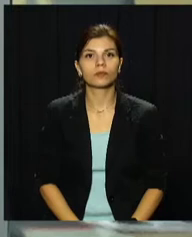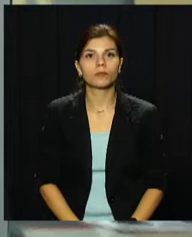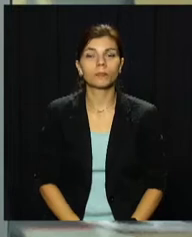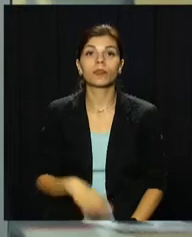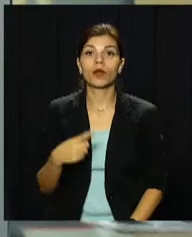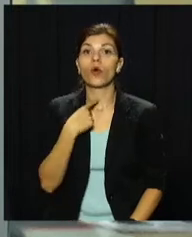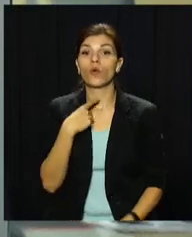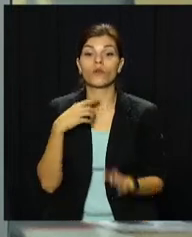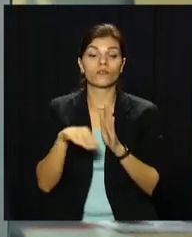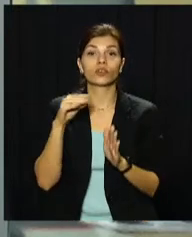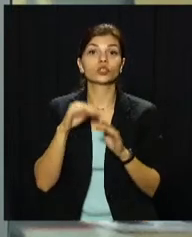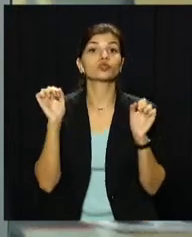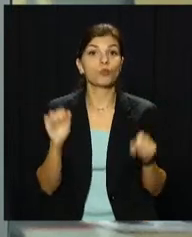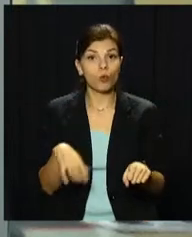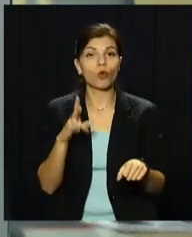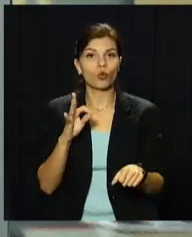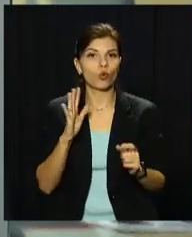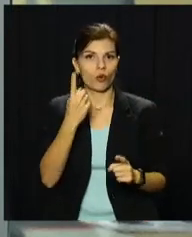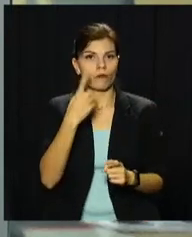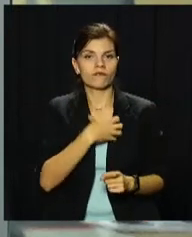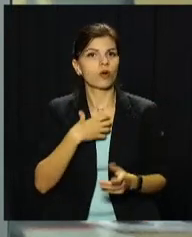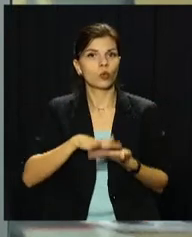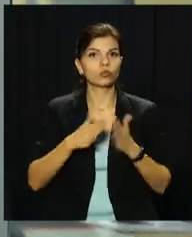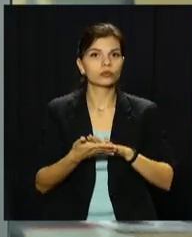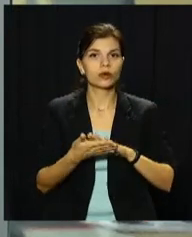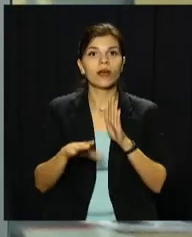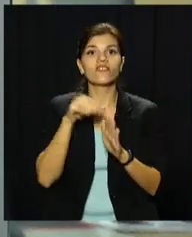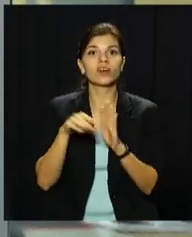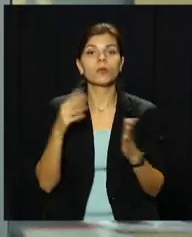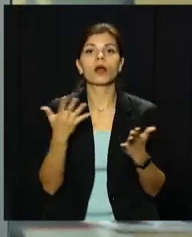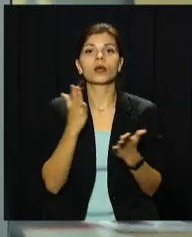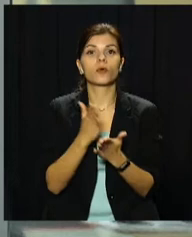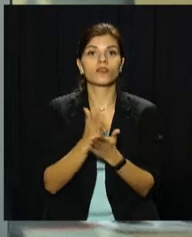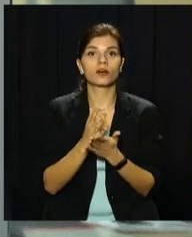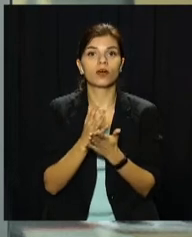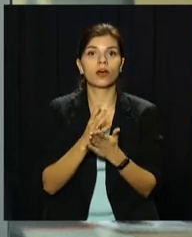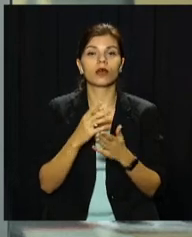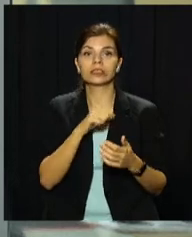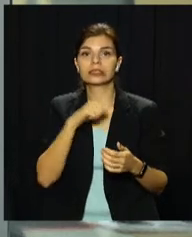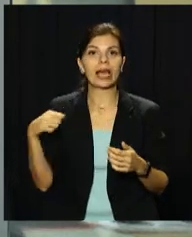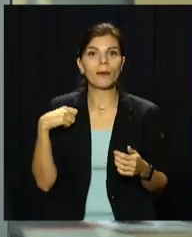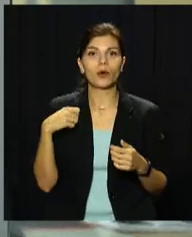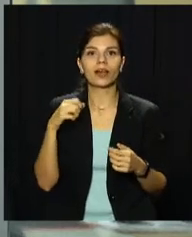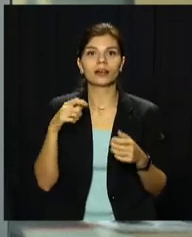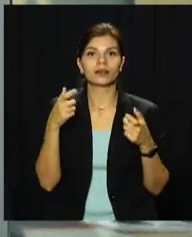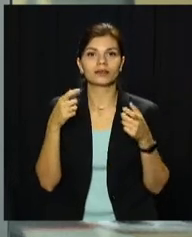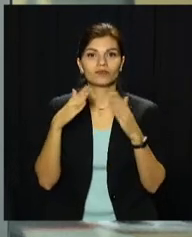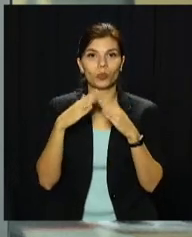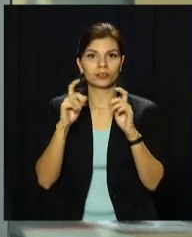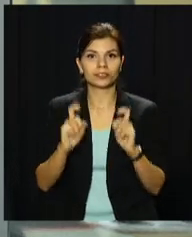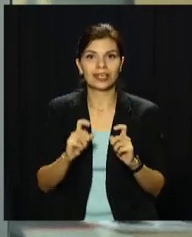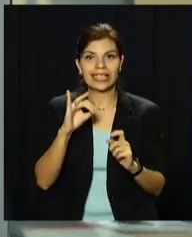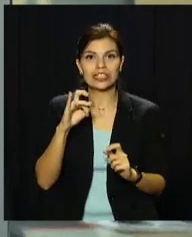Проголосувати зможуть, але за однією умови. Виборці, які перебувають на самоізоляції, не зможуть прийти на